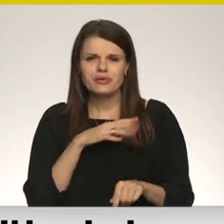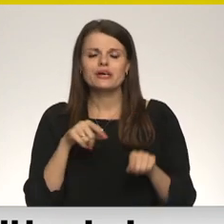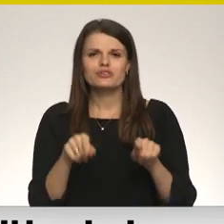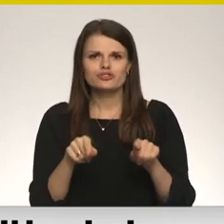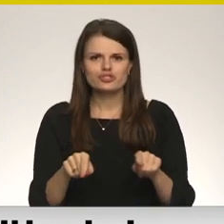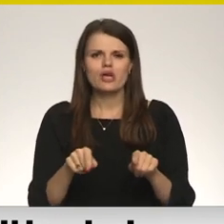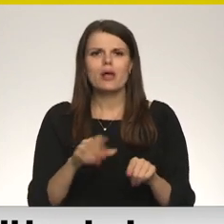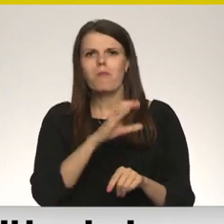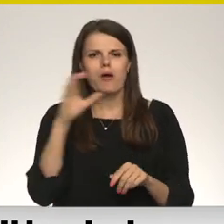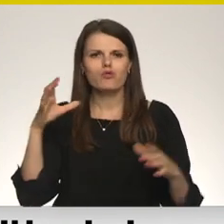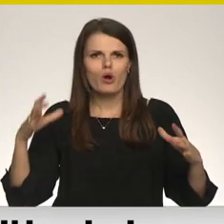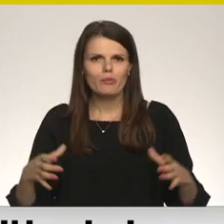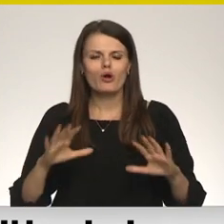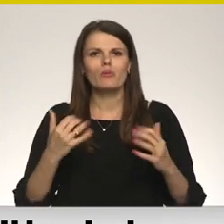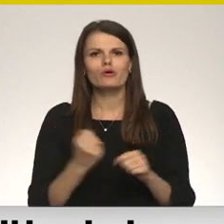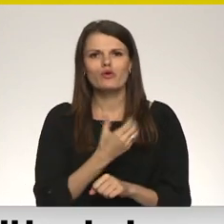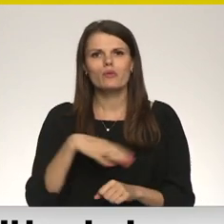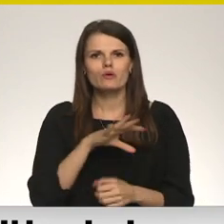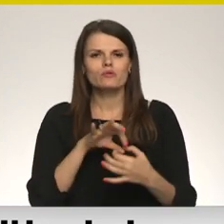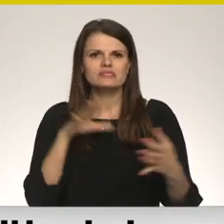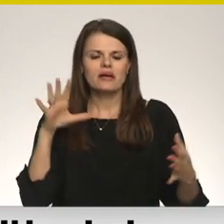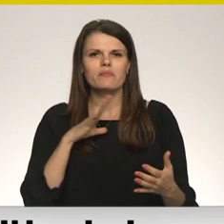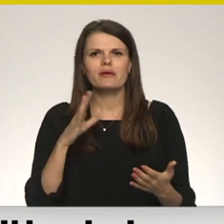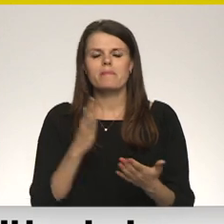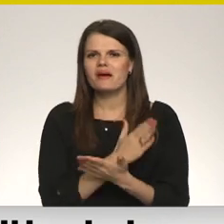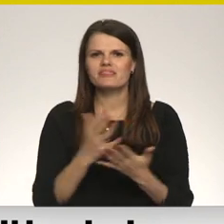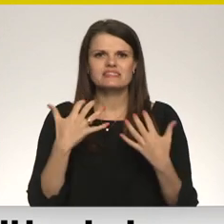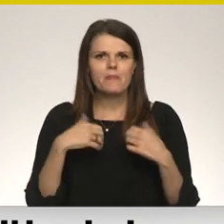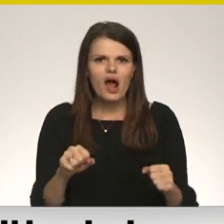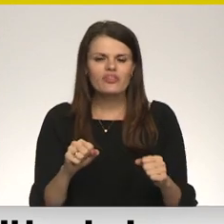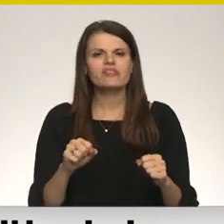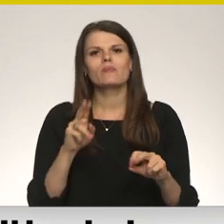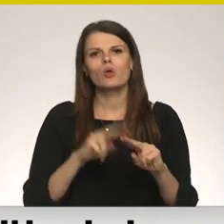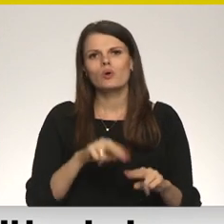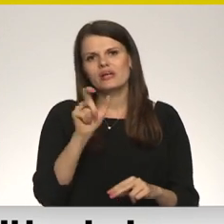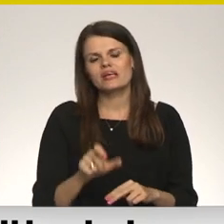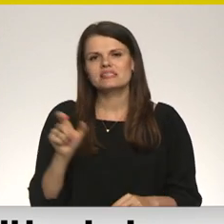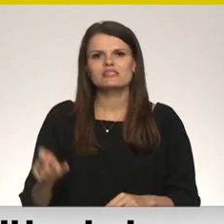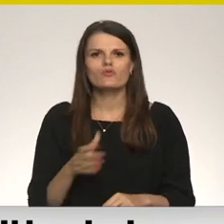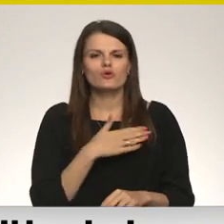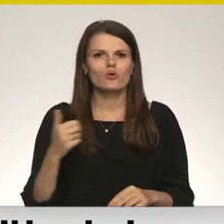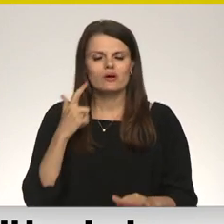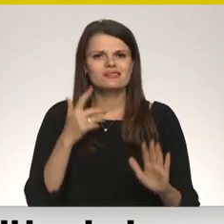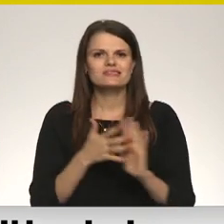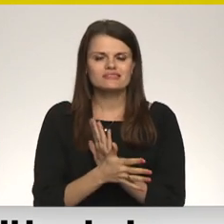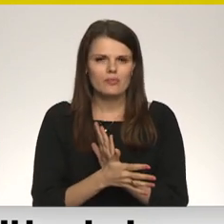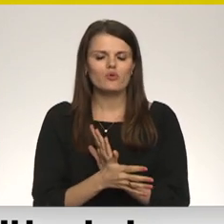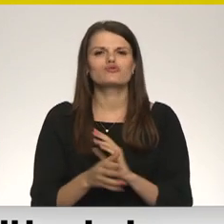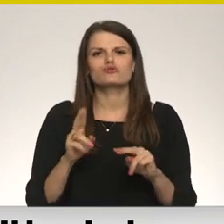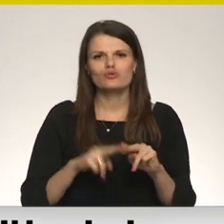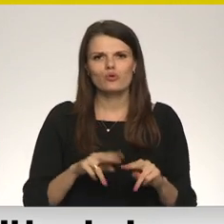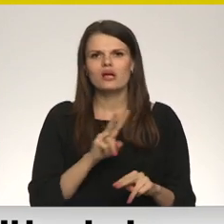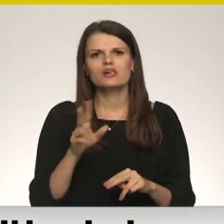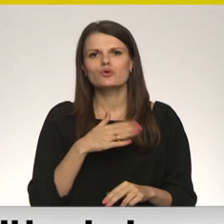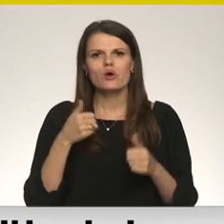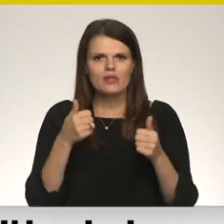padojuma blokā, bet tomēr mums šī neatkarība bija pilnīgi atņemta. Un iedzīvotāji ir ļoti saprotuši un aktīvi. Un kas ir, man liekas,